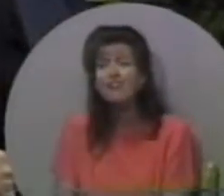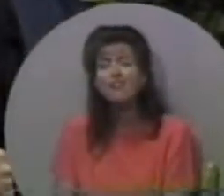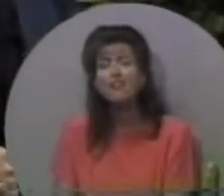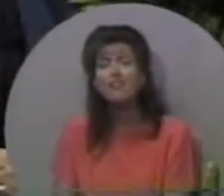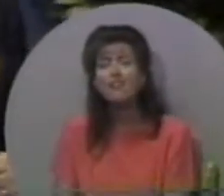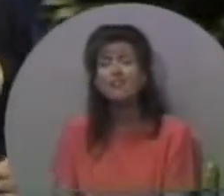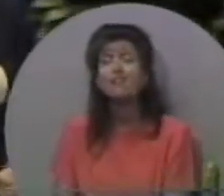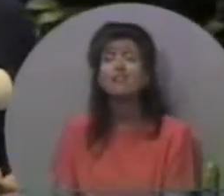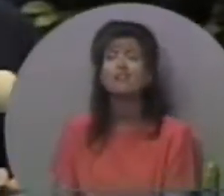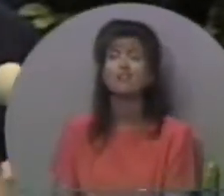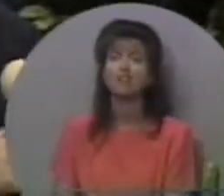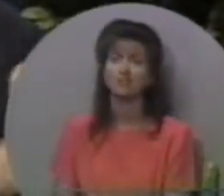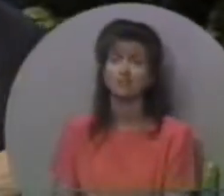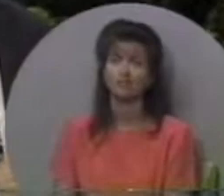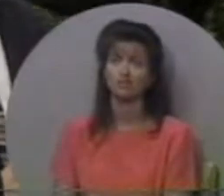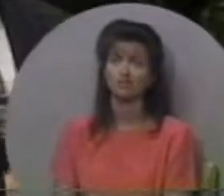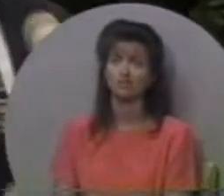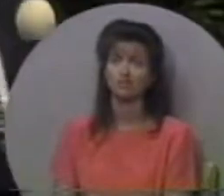взагалі не від Бога.